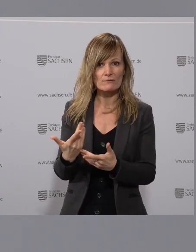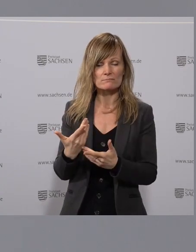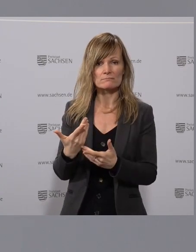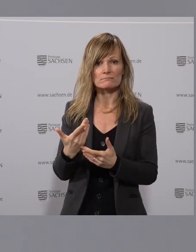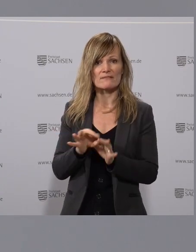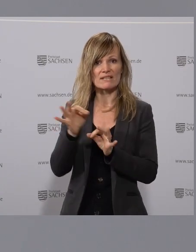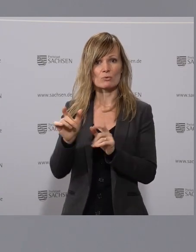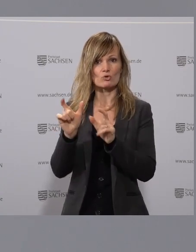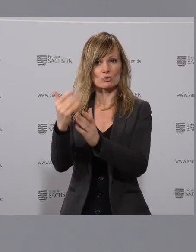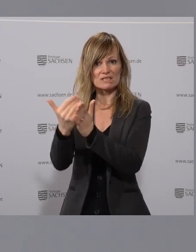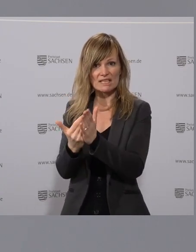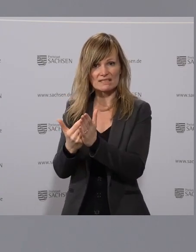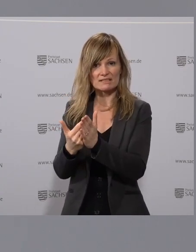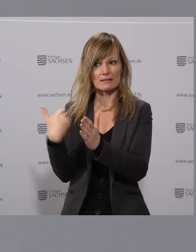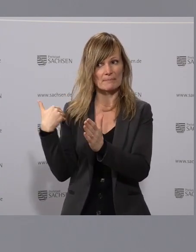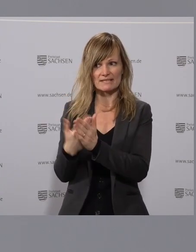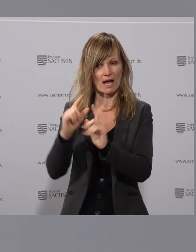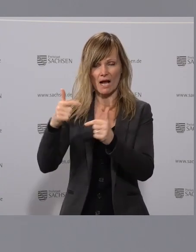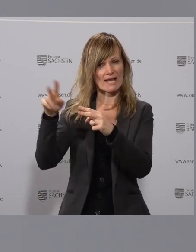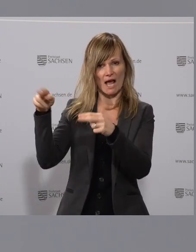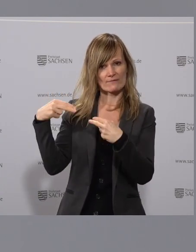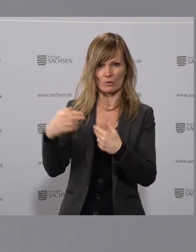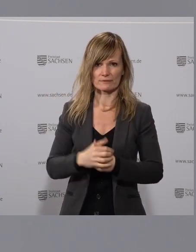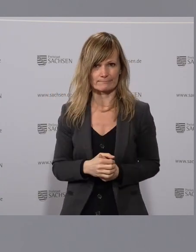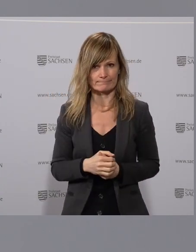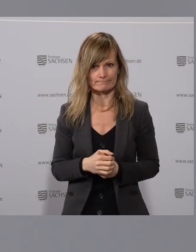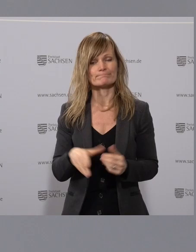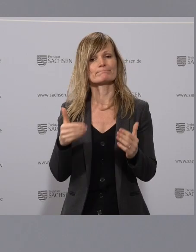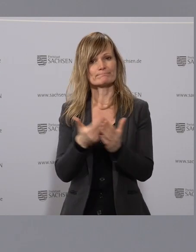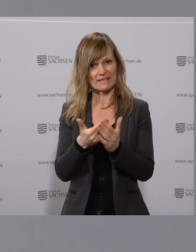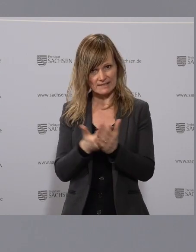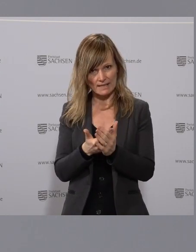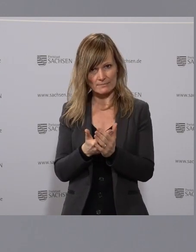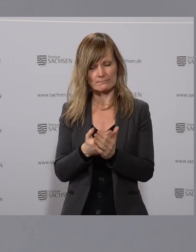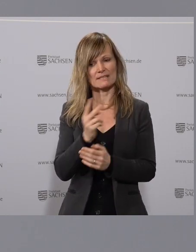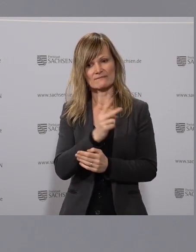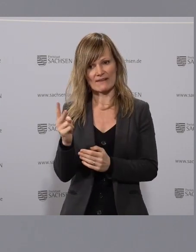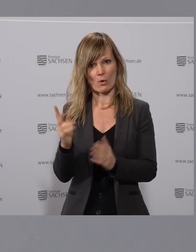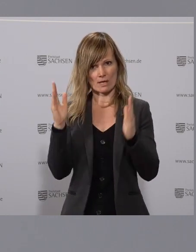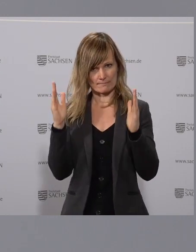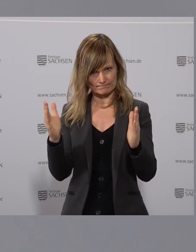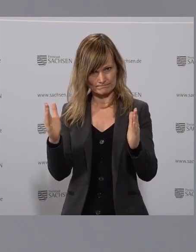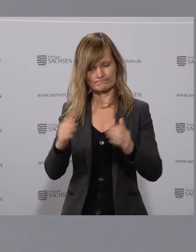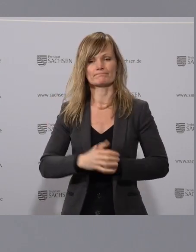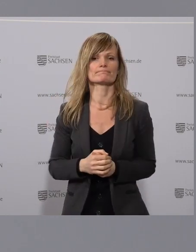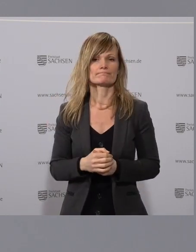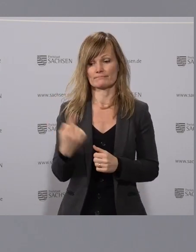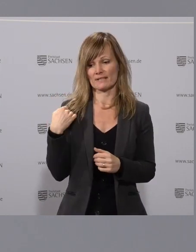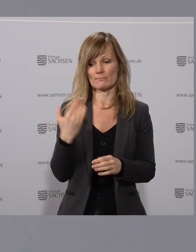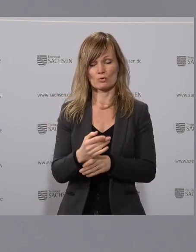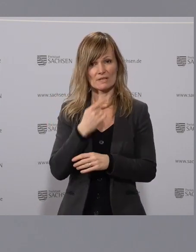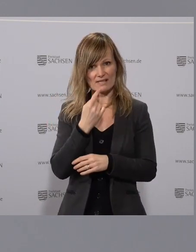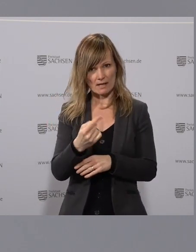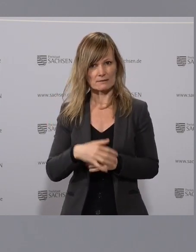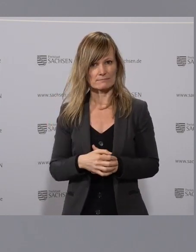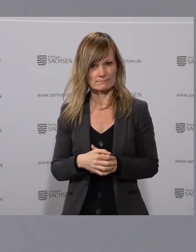Bisher habe ich dazu noch keine Antworten. Deswegen ist diese Verordnung jetzt auch noch für zwei Wochen gültig. Ich habe es gerade gesagt, Grund